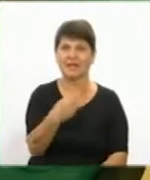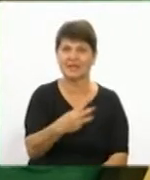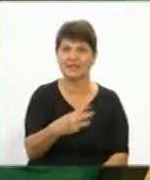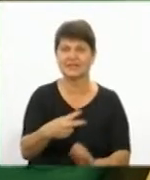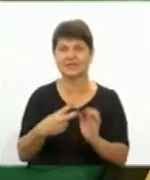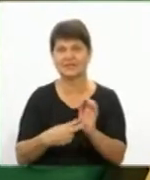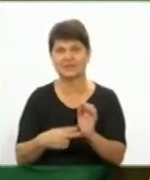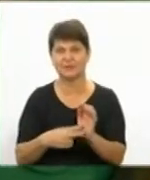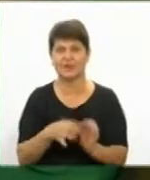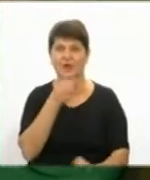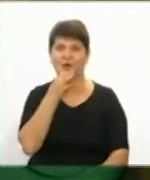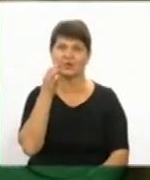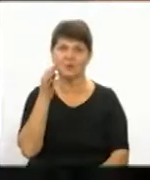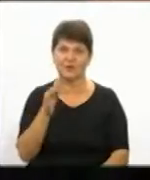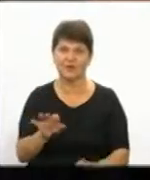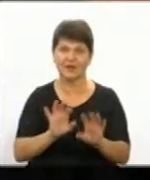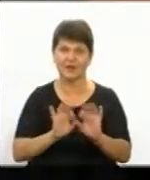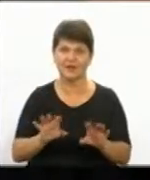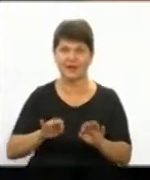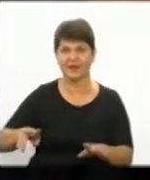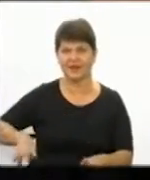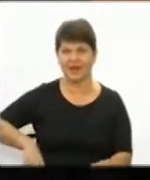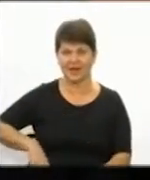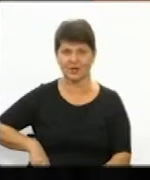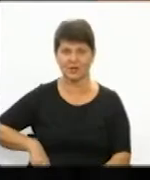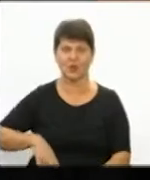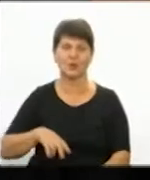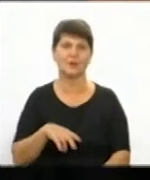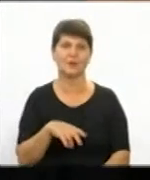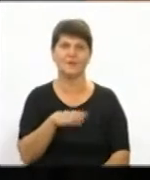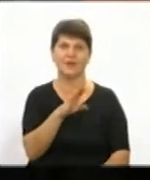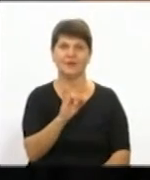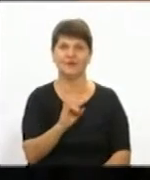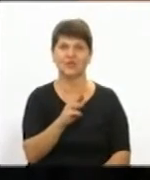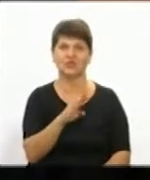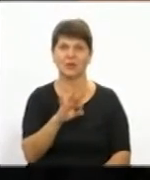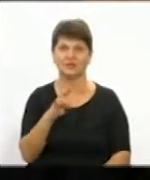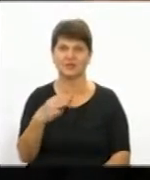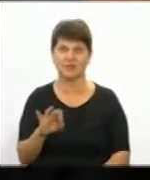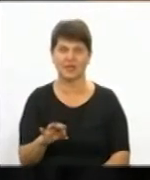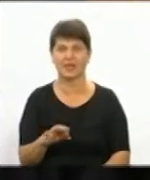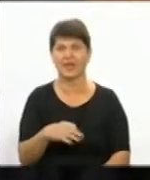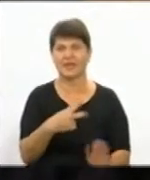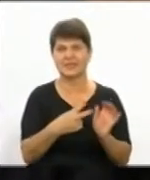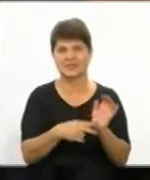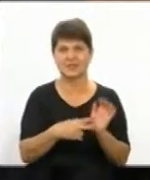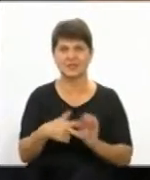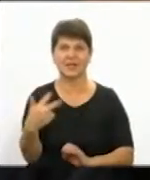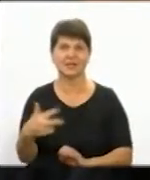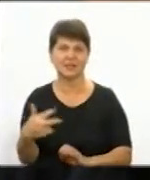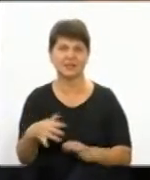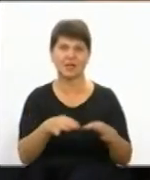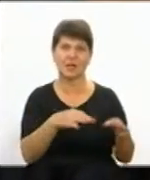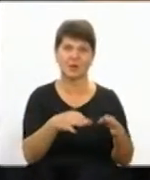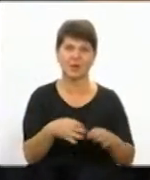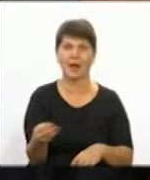підприємства Юрій Вишневський. Поліетилен ми подрібнюємо, перемішуємо з піском в пропорції 70 на 30. Якщо